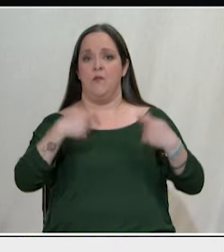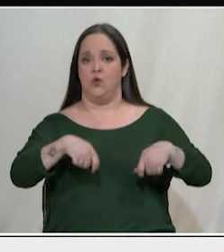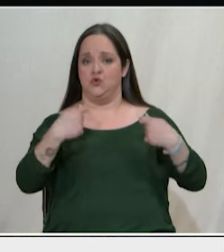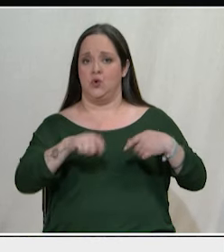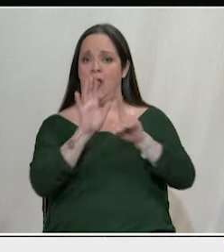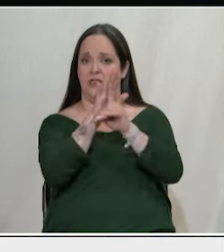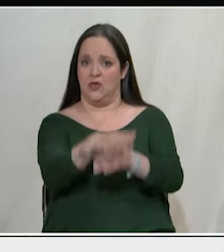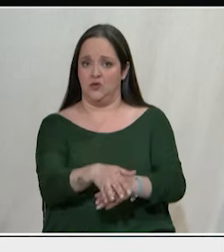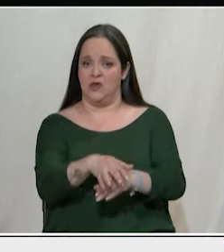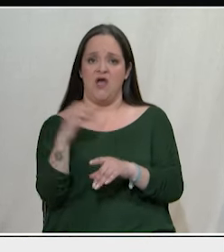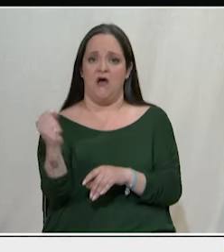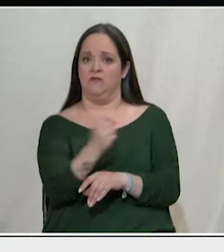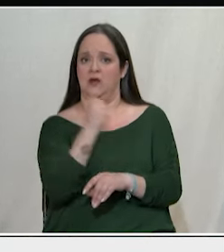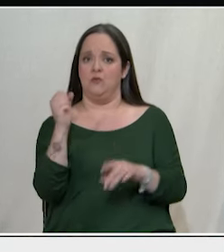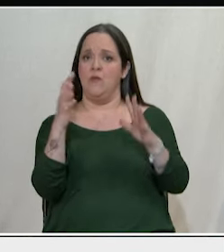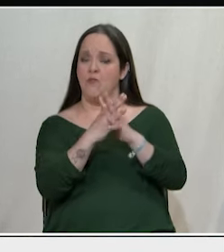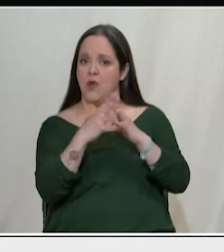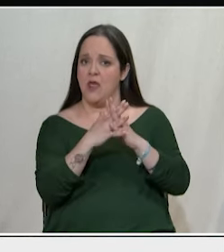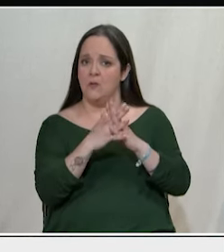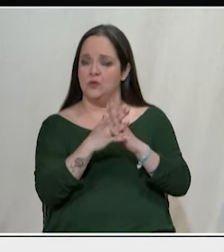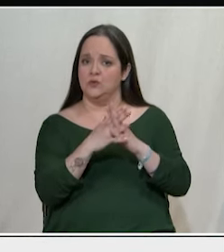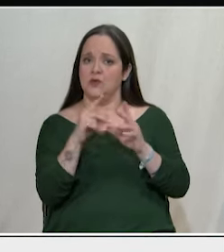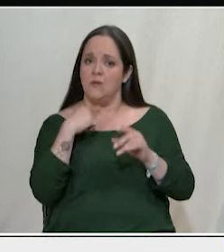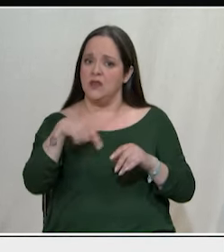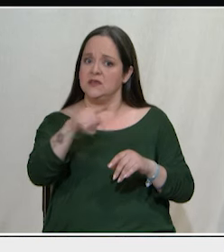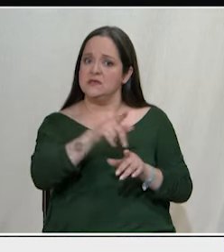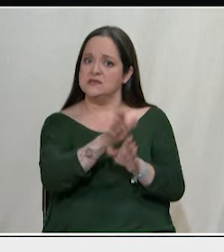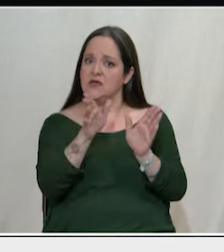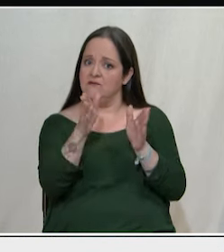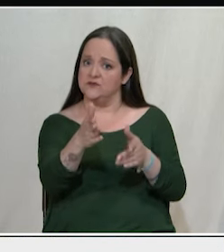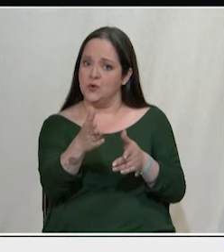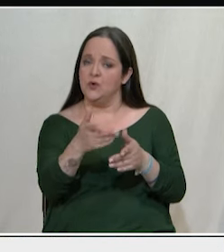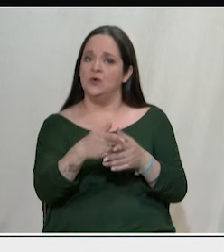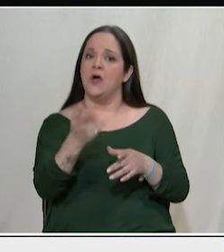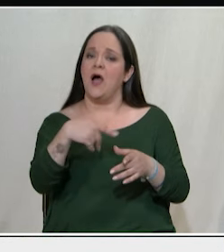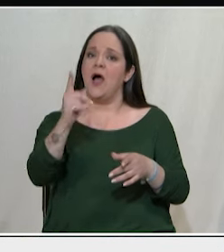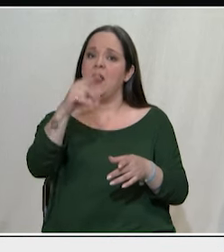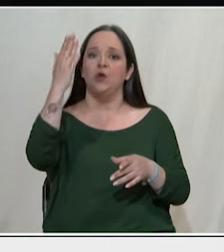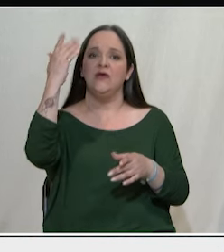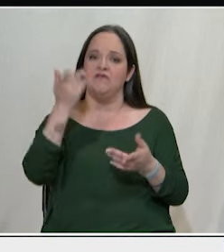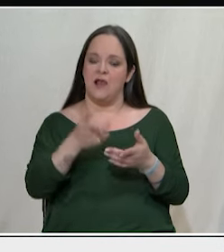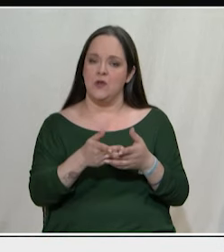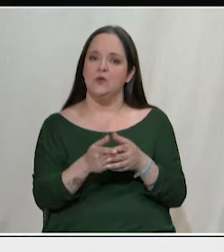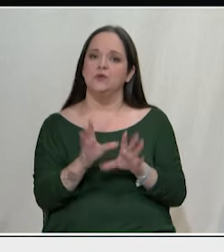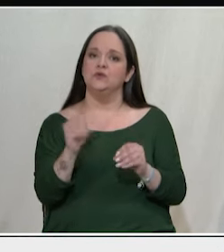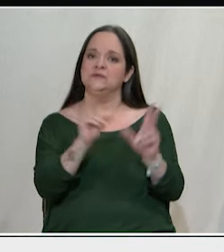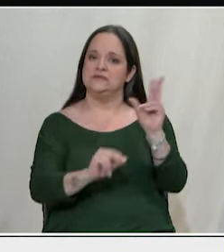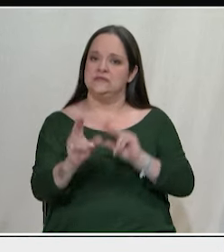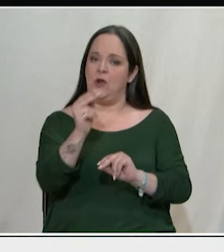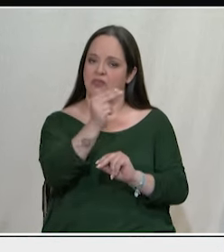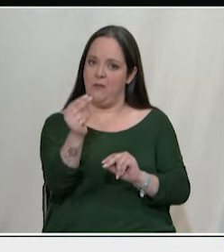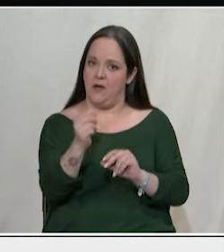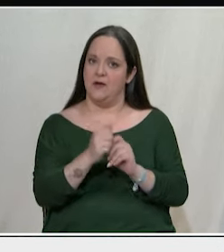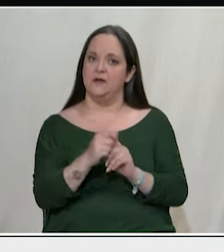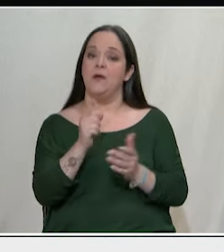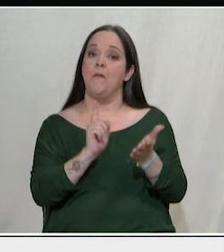αυταρχισμού, του πολέμου που απέναντι σε αυτό και εδώ τώρα είναι ένα άλλο κεφάλαιο της συζήτησης πρέπει να ορθώσουμε